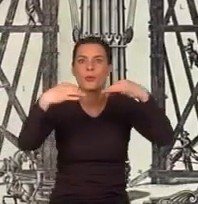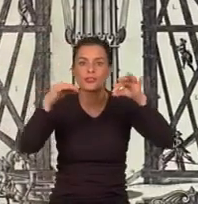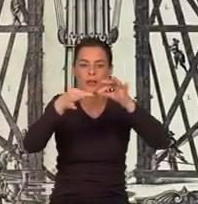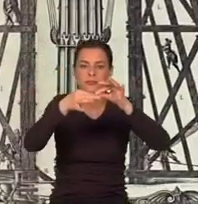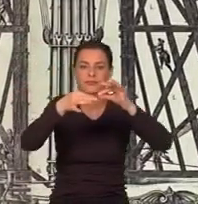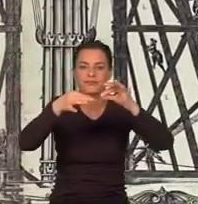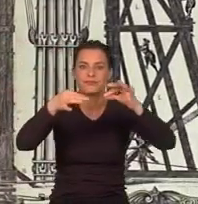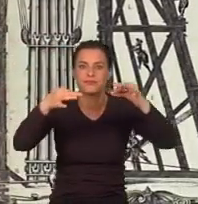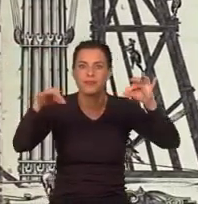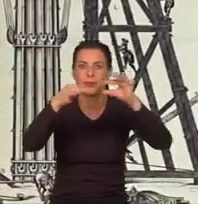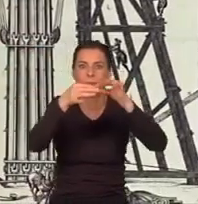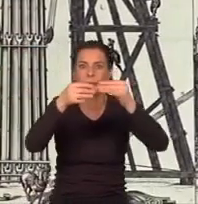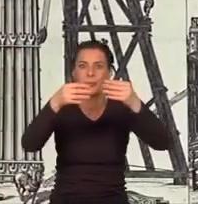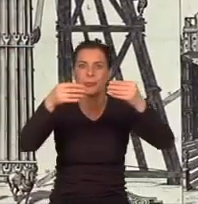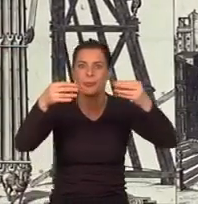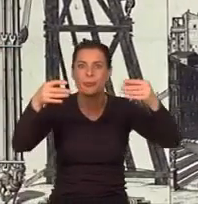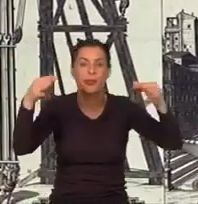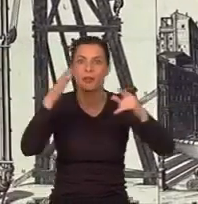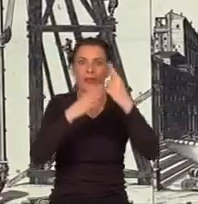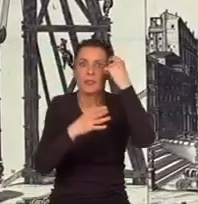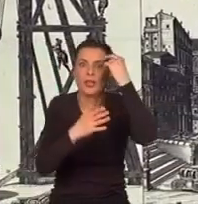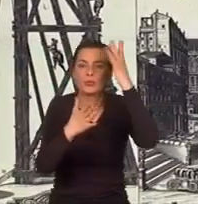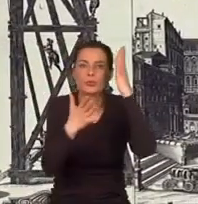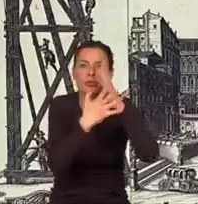Wyglądało na to, że operacja skończy się katastrofą.